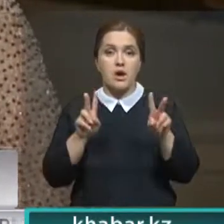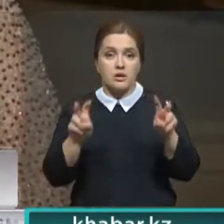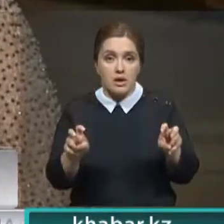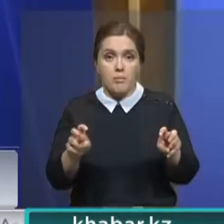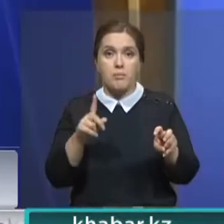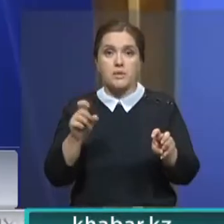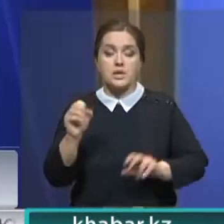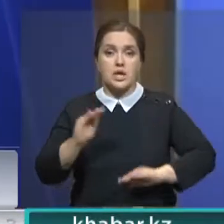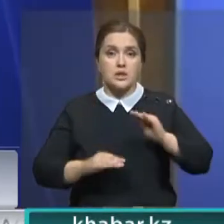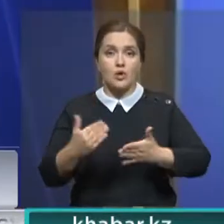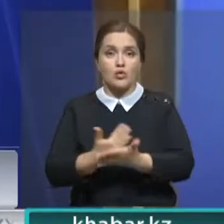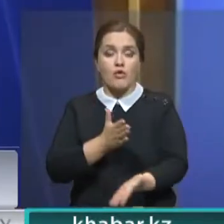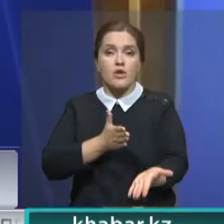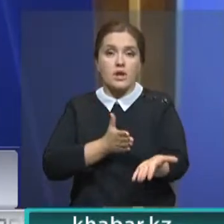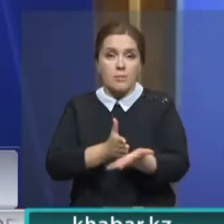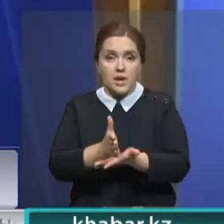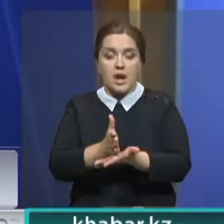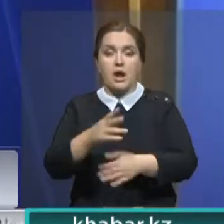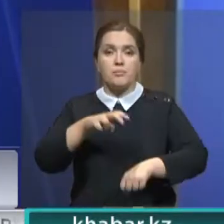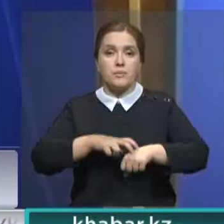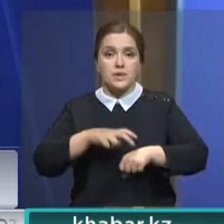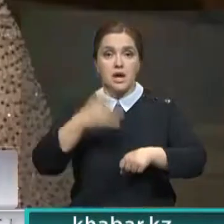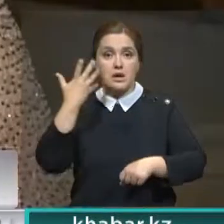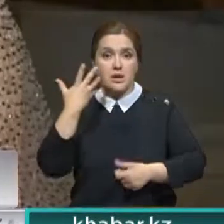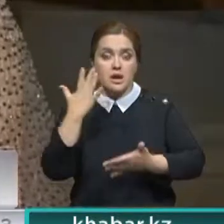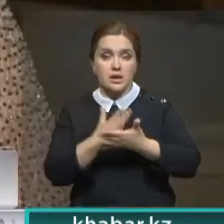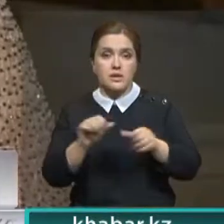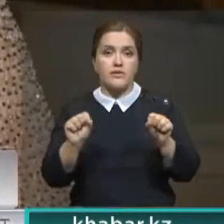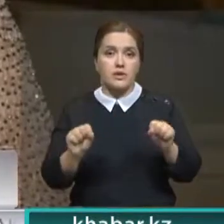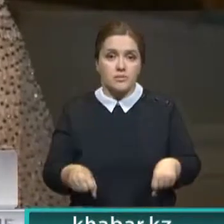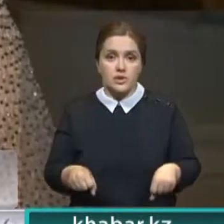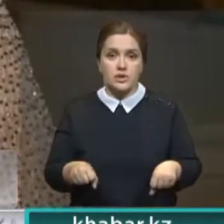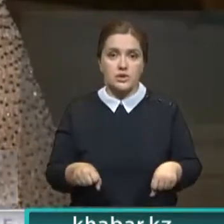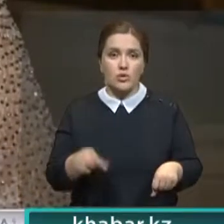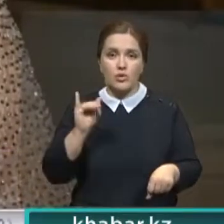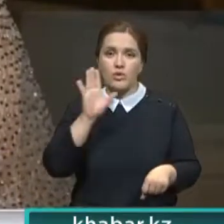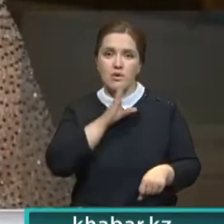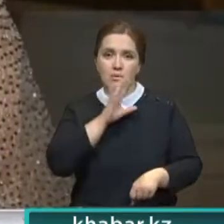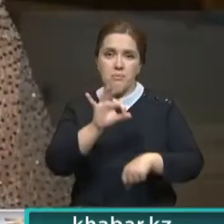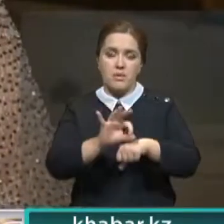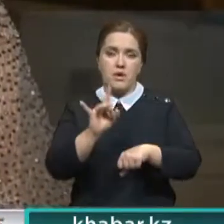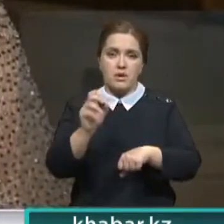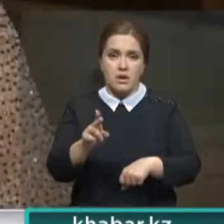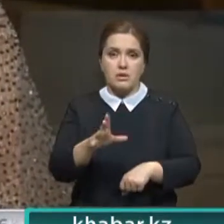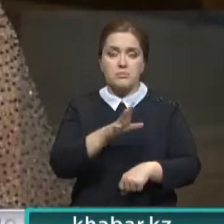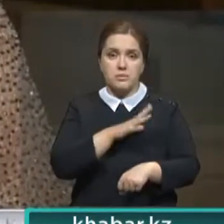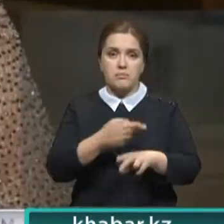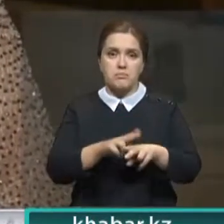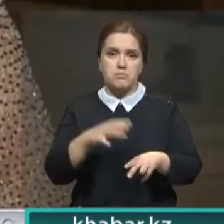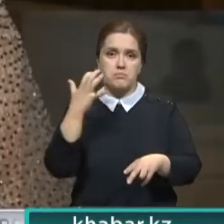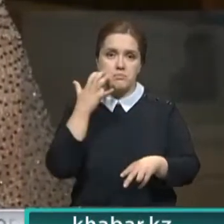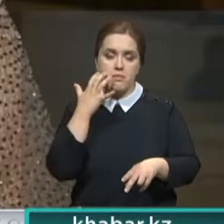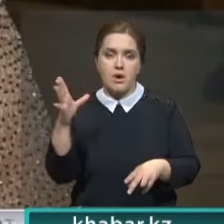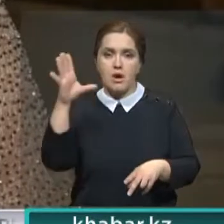создание нового направления медицины, когда есть возможность у матерей, которые переболели раком,